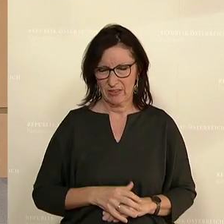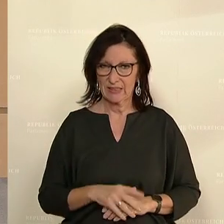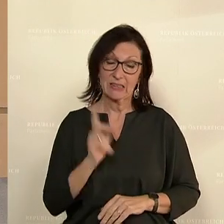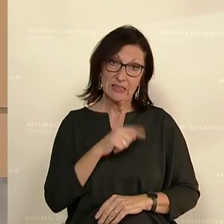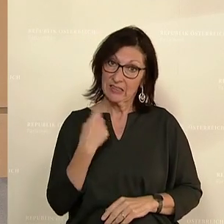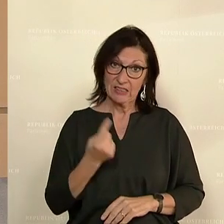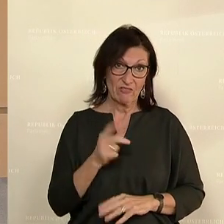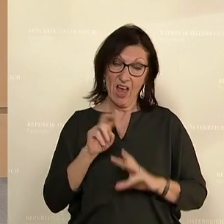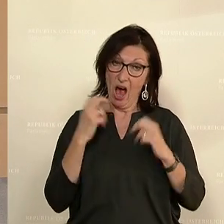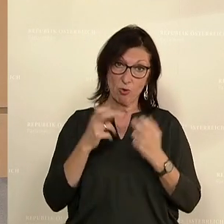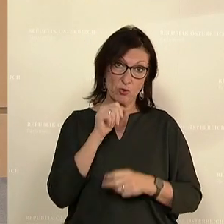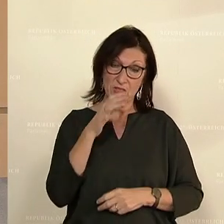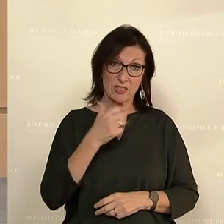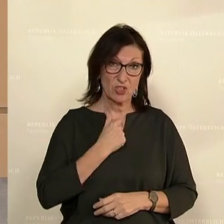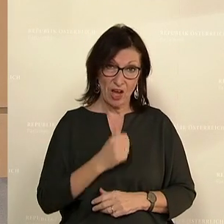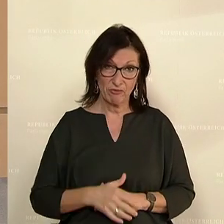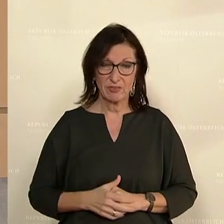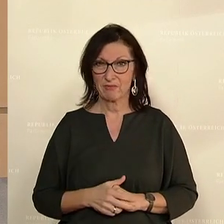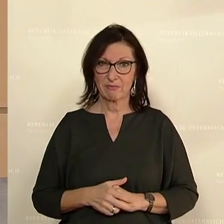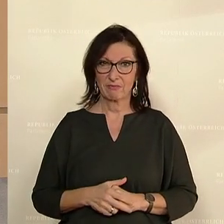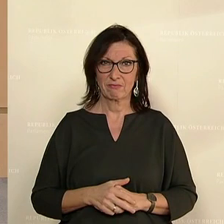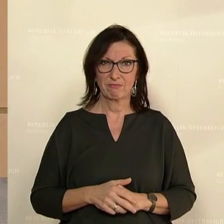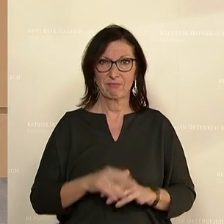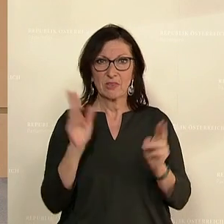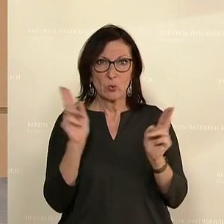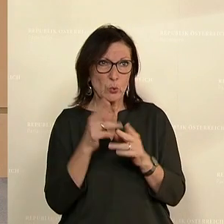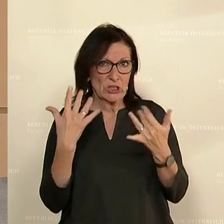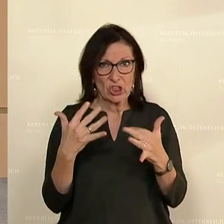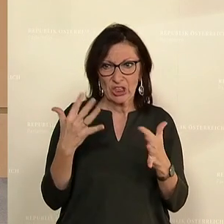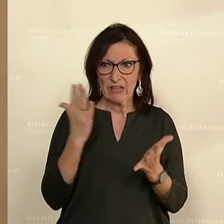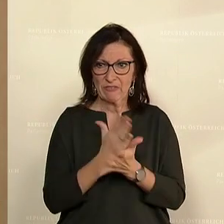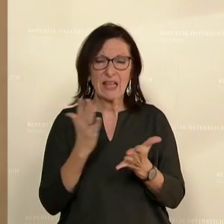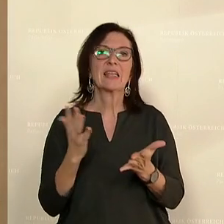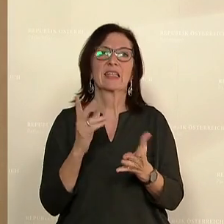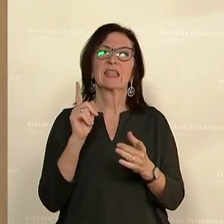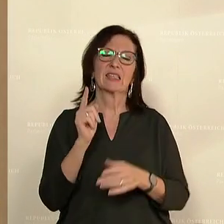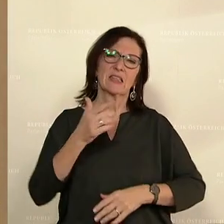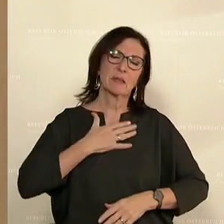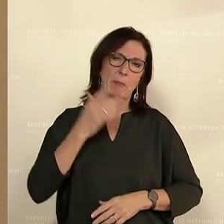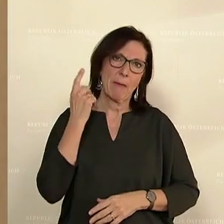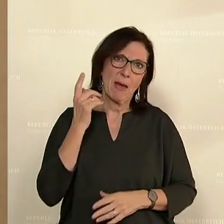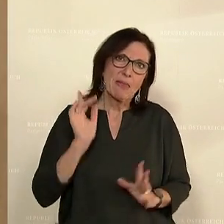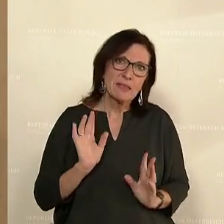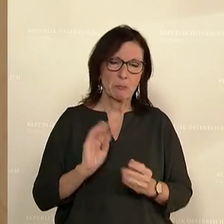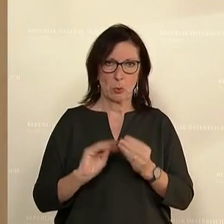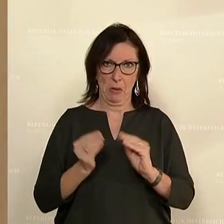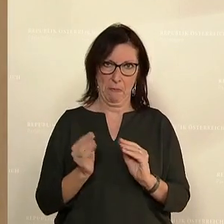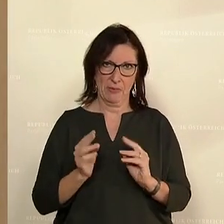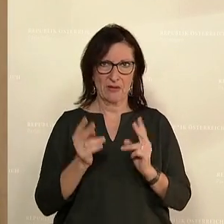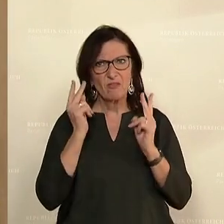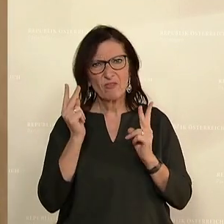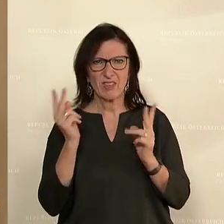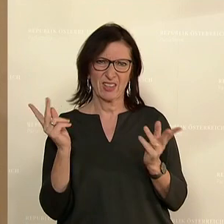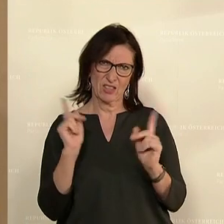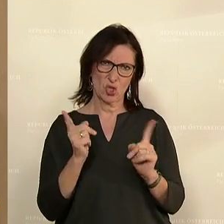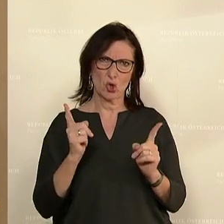es nicht gelungen im Ausschuss, das im Kurzen zu machen und das halte ich für problematisch, weil es sich wichtig finden würde,